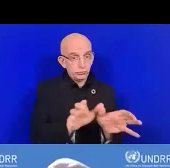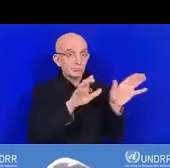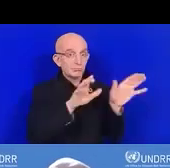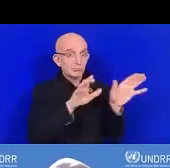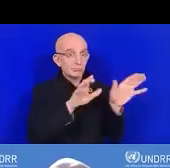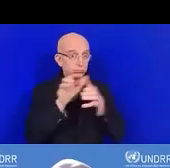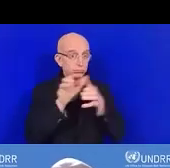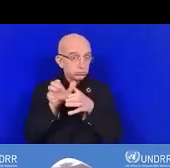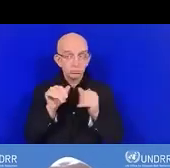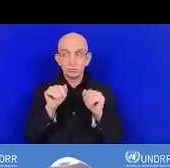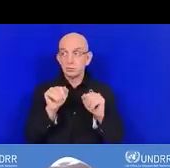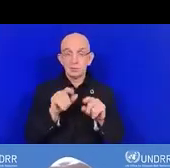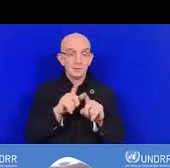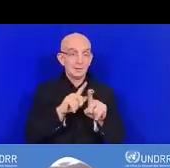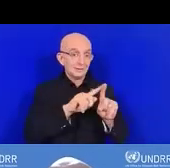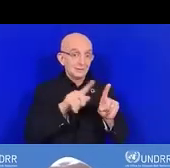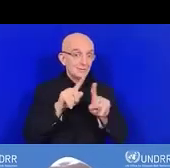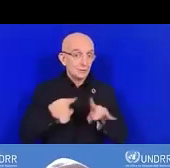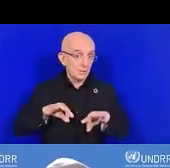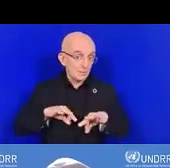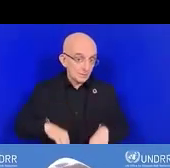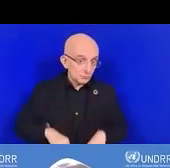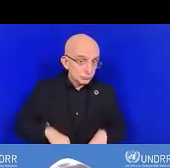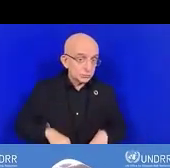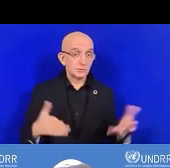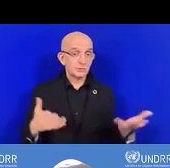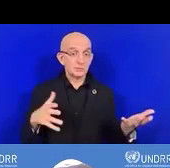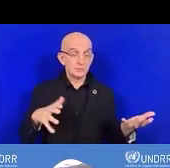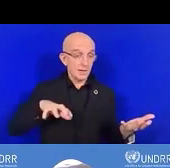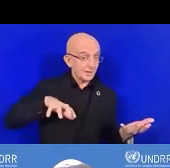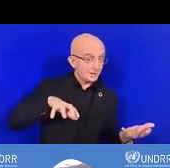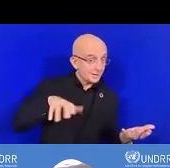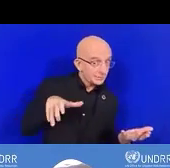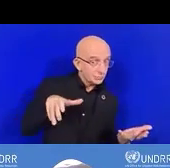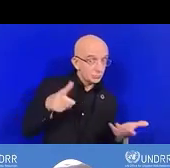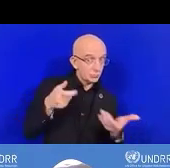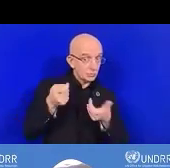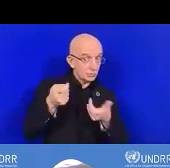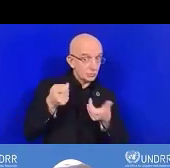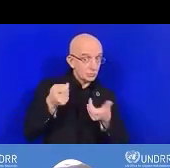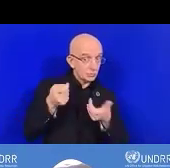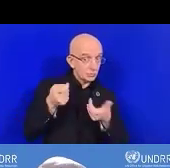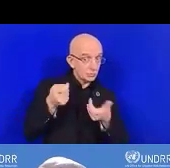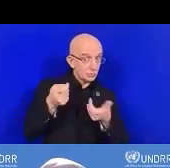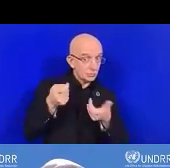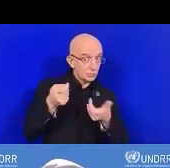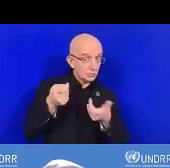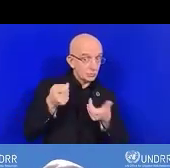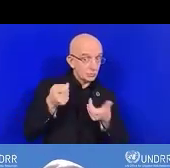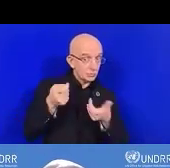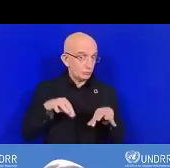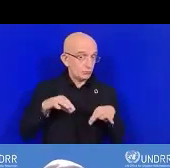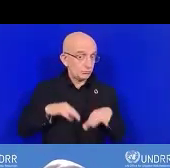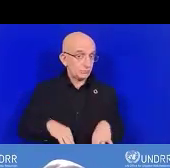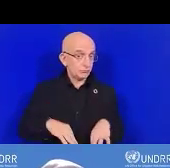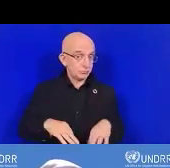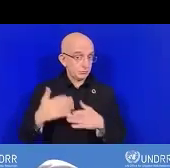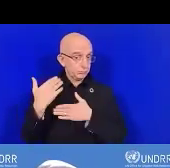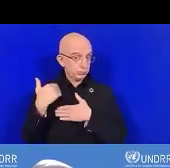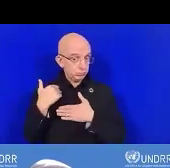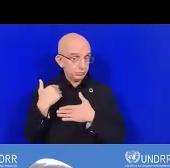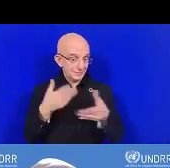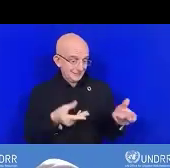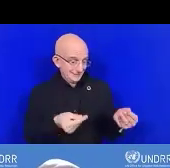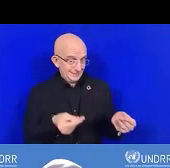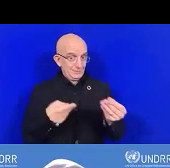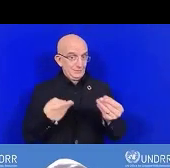aborder, ils vont s'échanger, ils vont discuter ou bien ils vont parler du